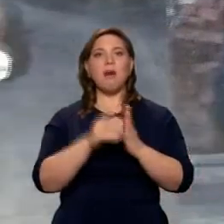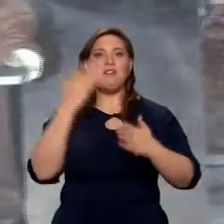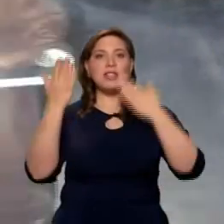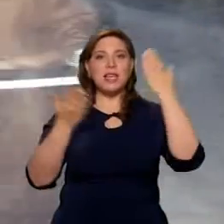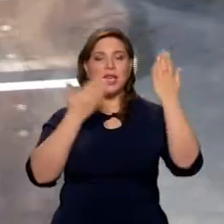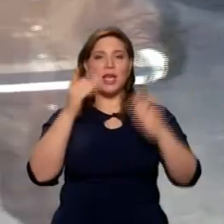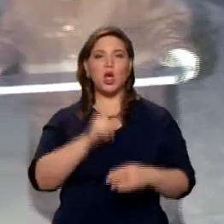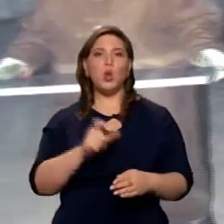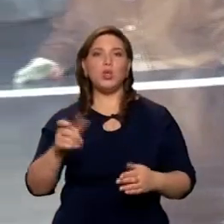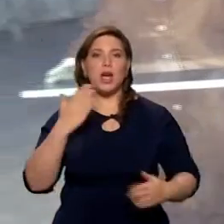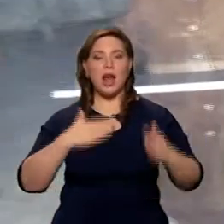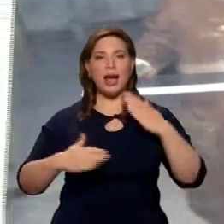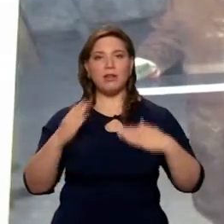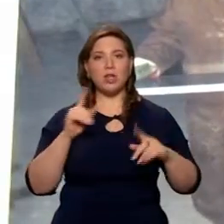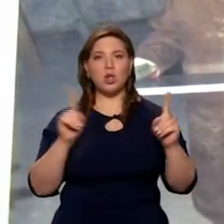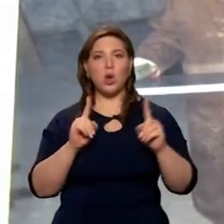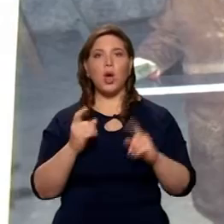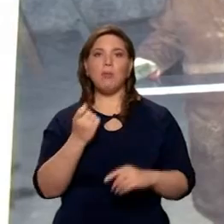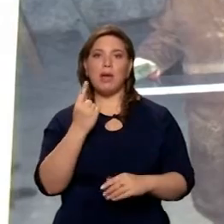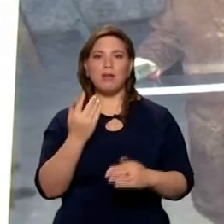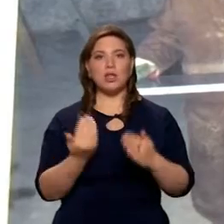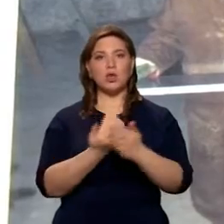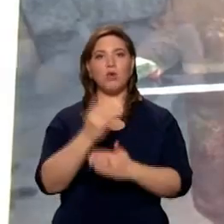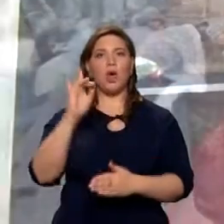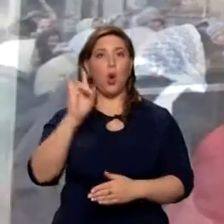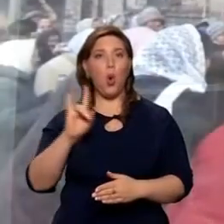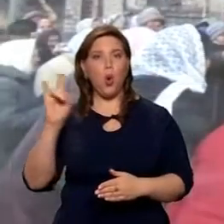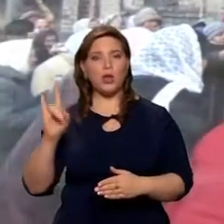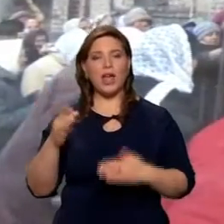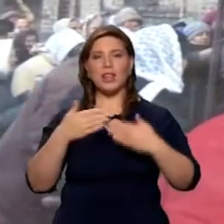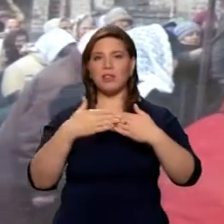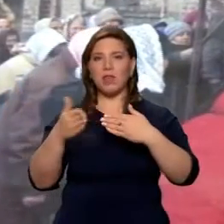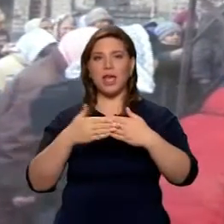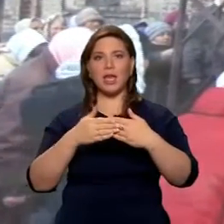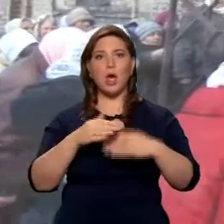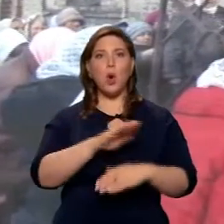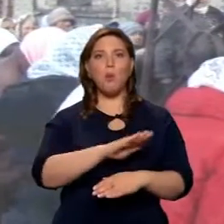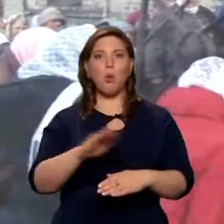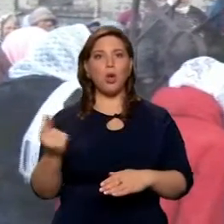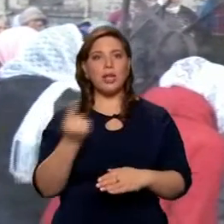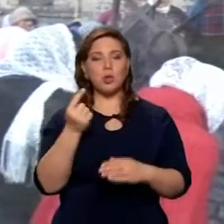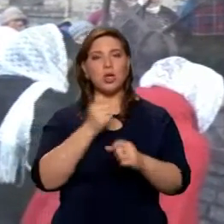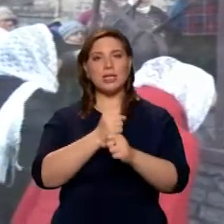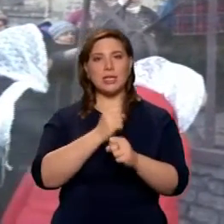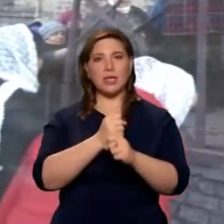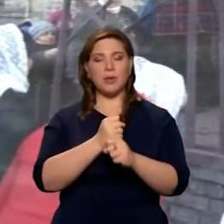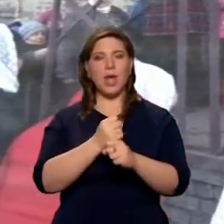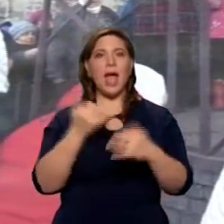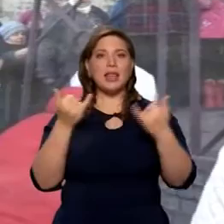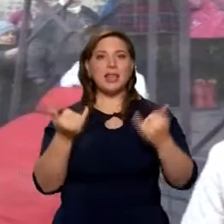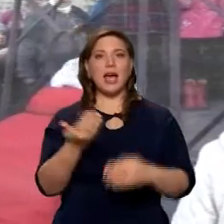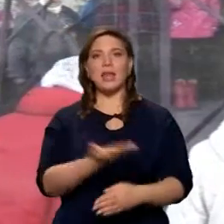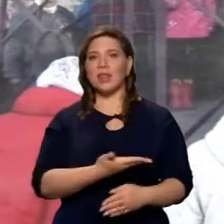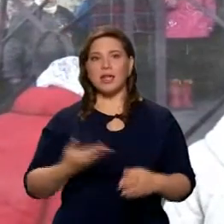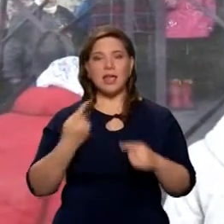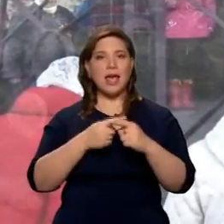все радуются, что у нас тоже появились там новые рамы, новые двери, пол уже частично там сделали. Для нас это не просто какое